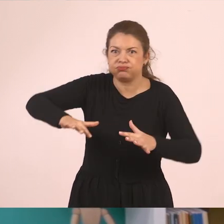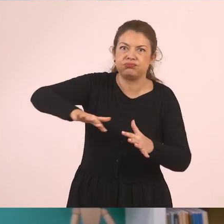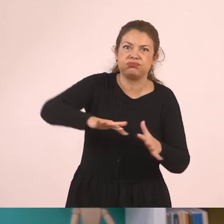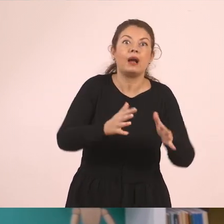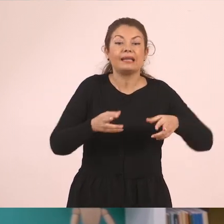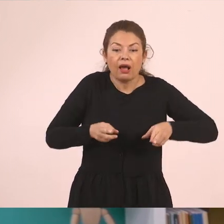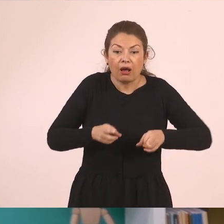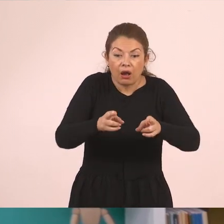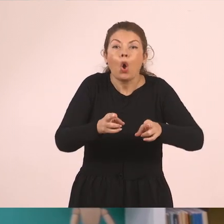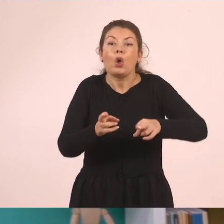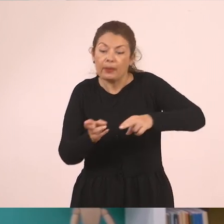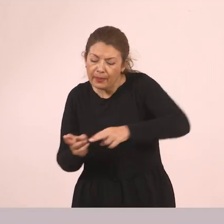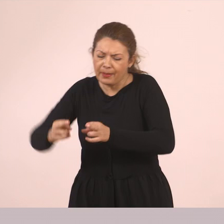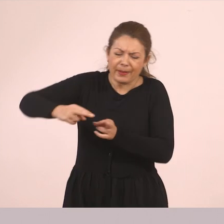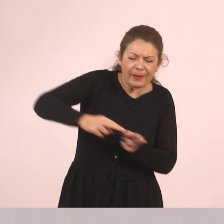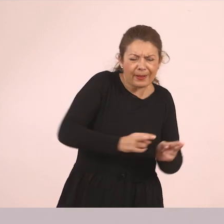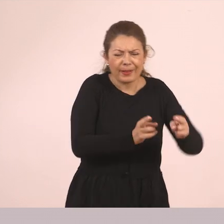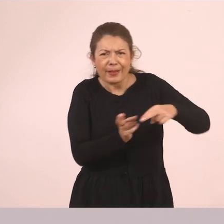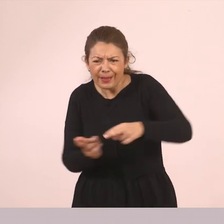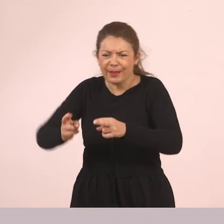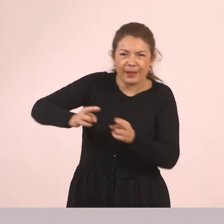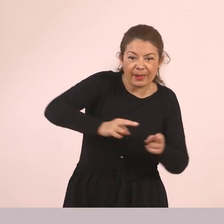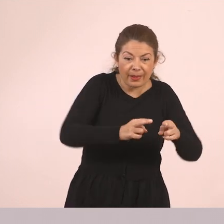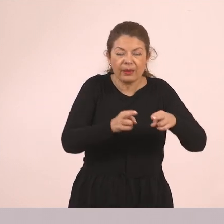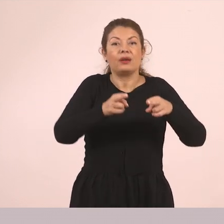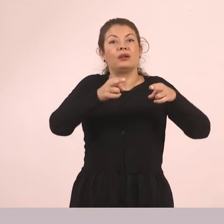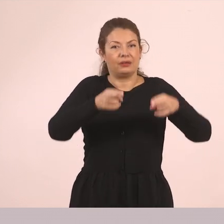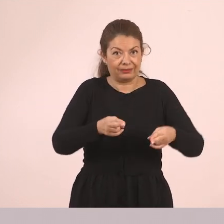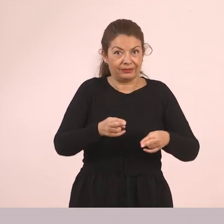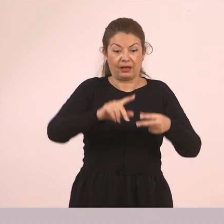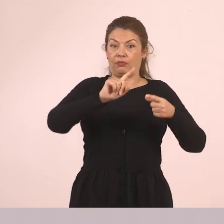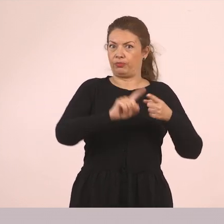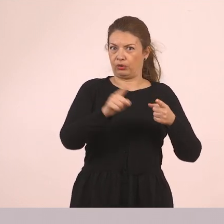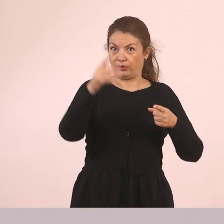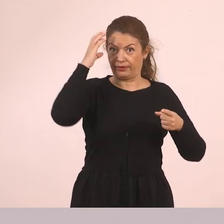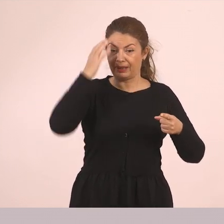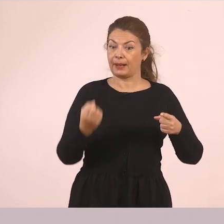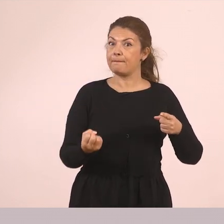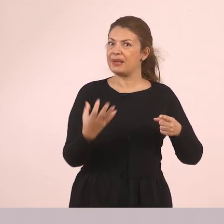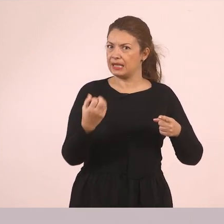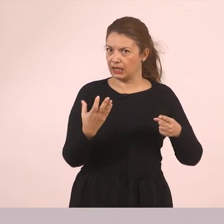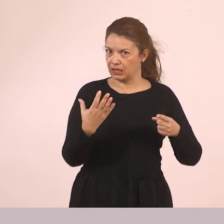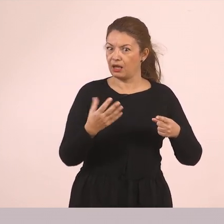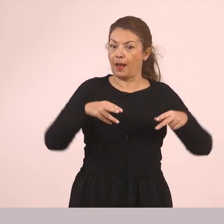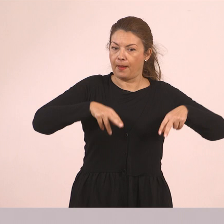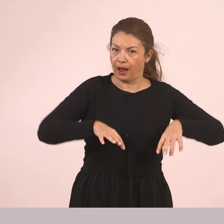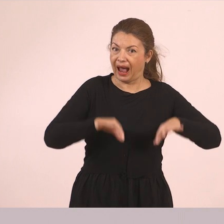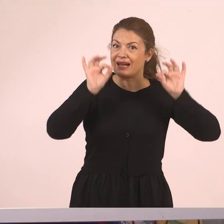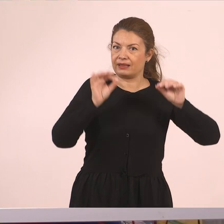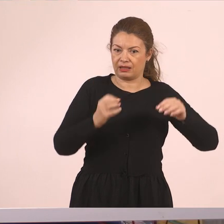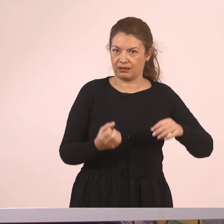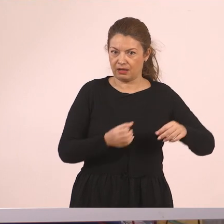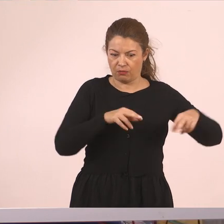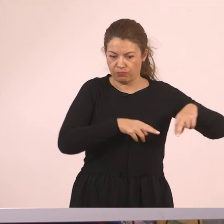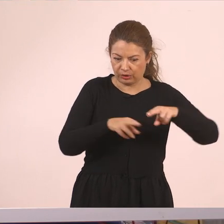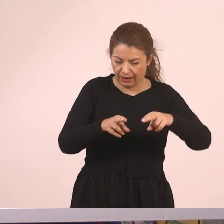άνδρους, στενές τροφές. Άρα, πηγές, από που πηγάζει το ποτάμι, από που ξεκινά, την κυρίως ροή